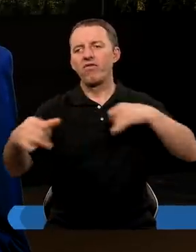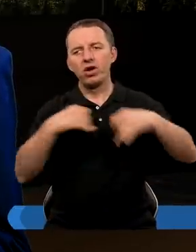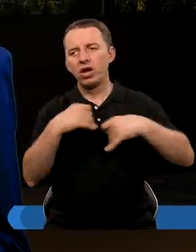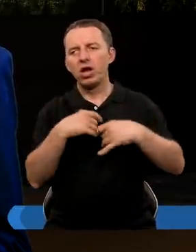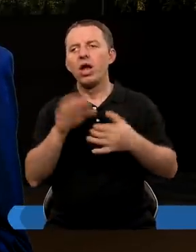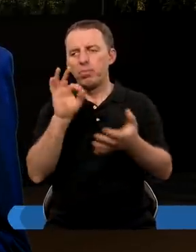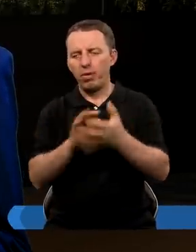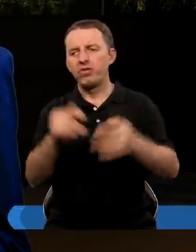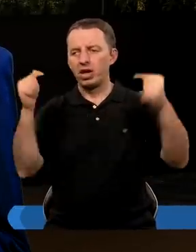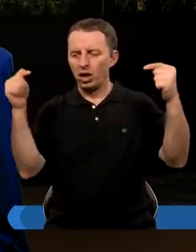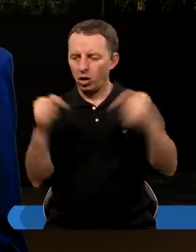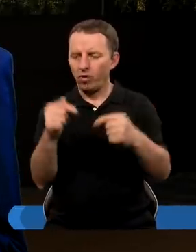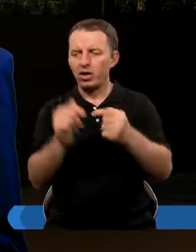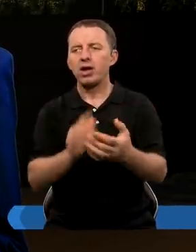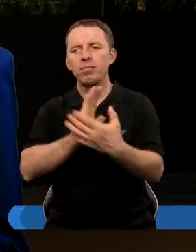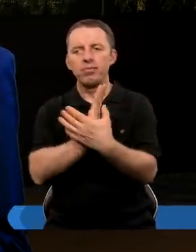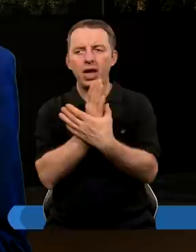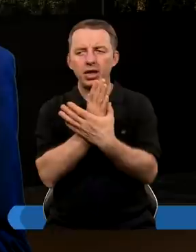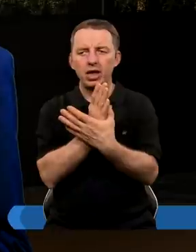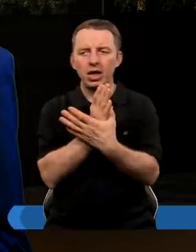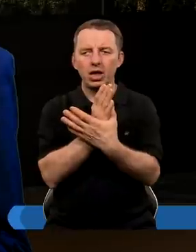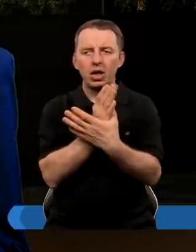i powstaje pewien konflikt między